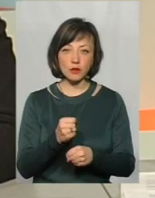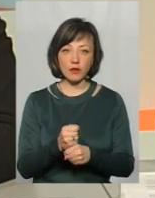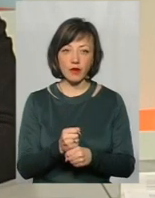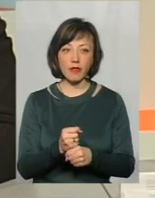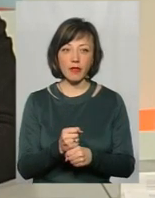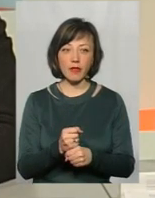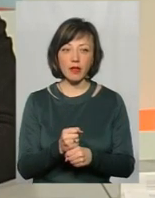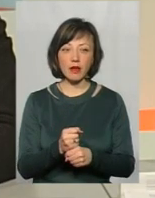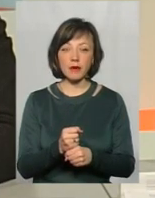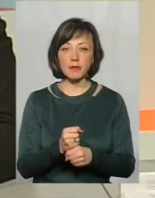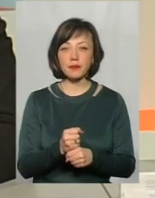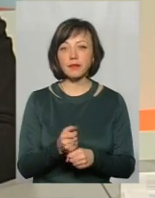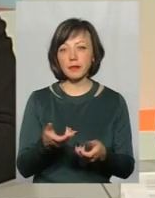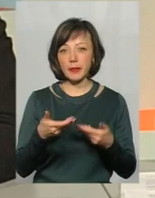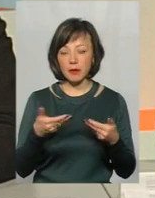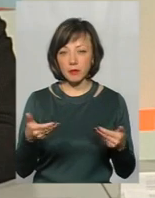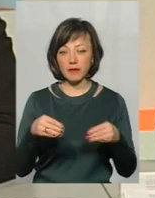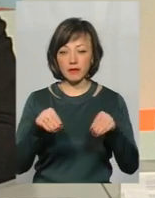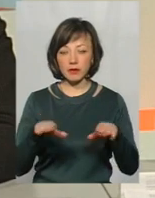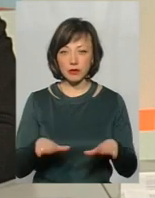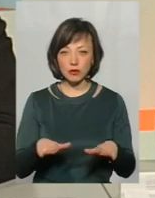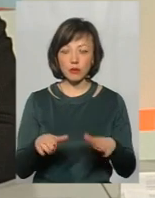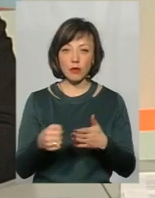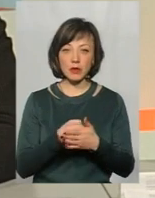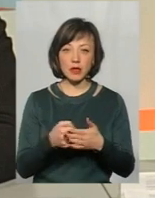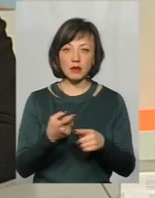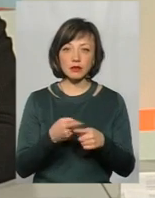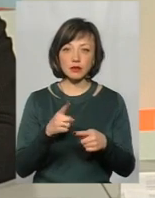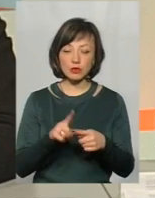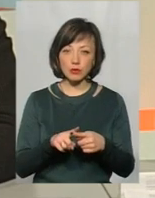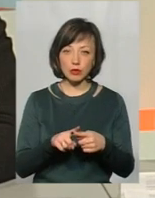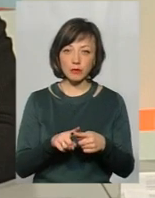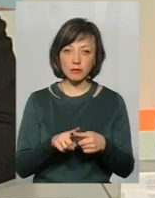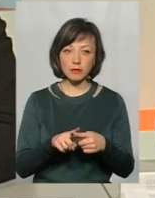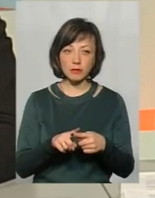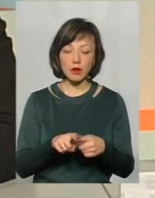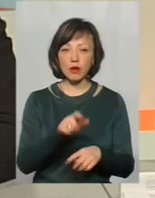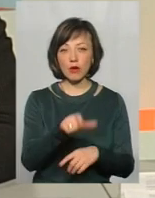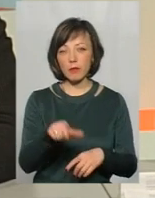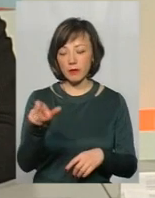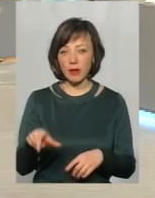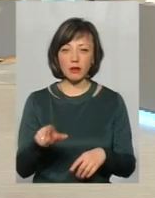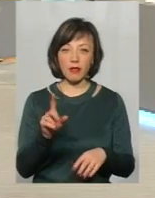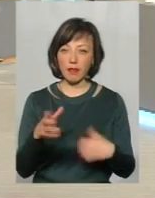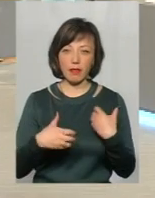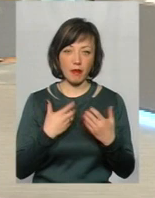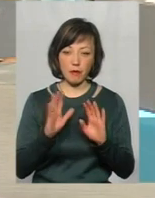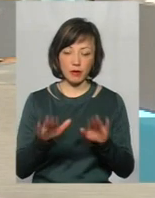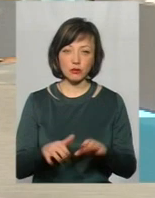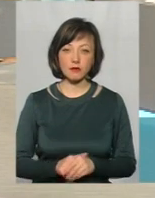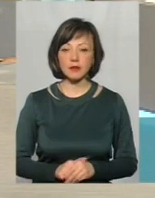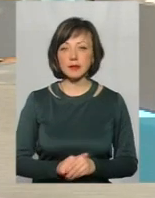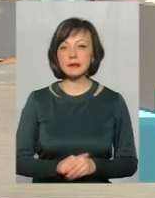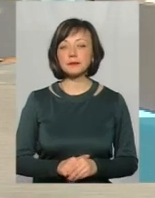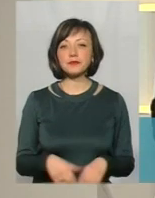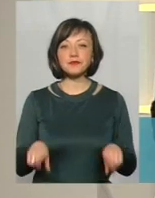чергуємо, вирішуємо клепотання. Тобто, з приводу даного, громадяни можуть не переживати. Дякую. Також